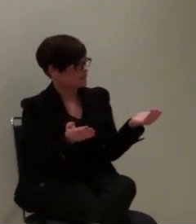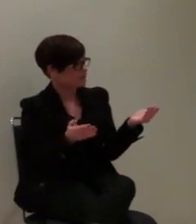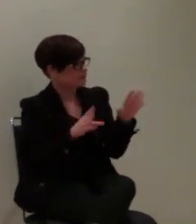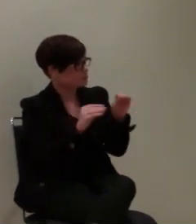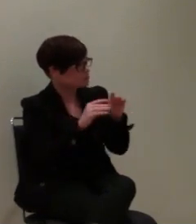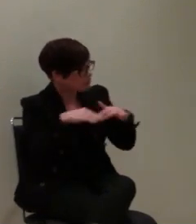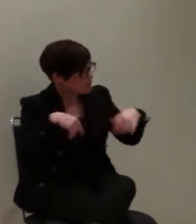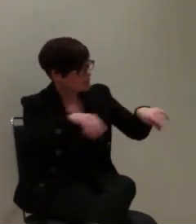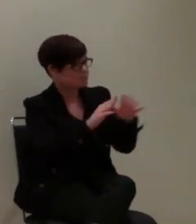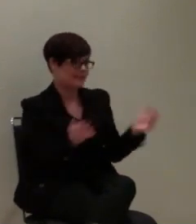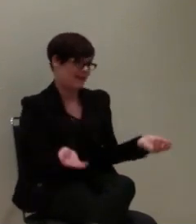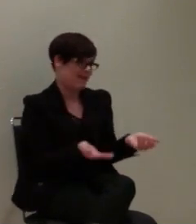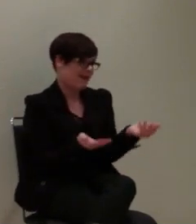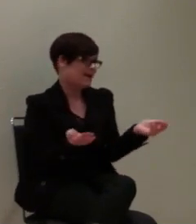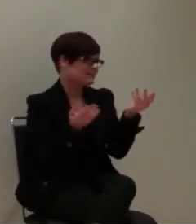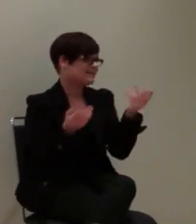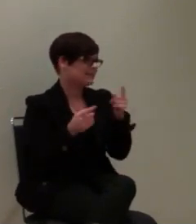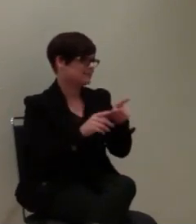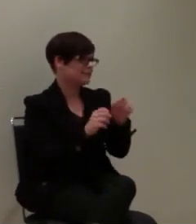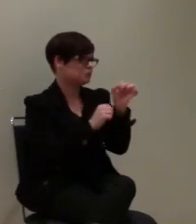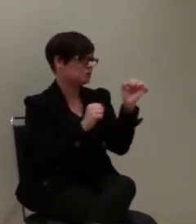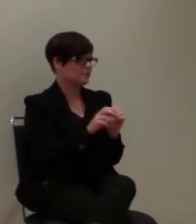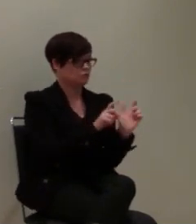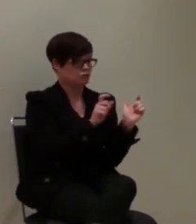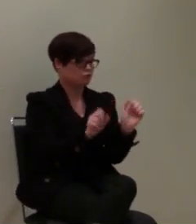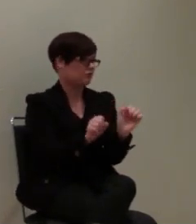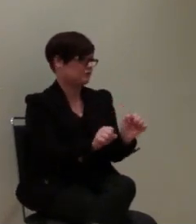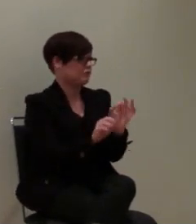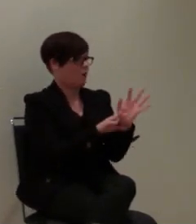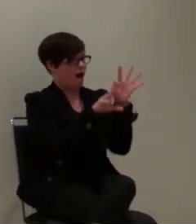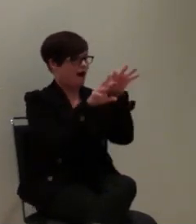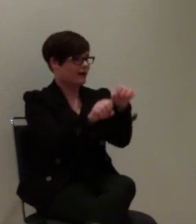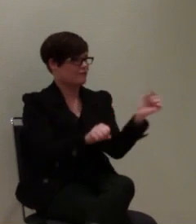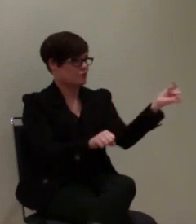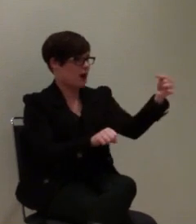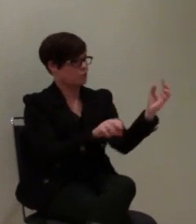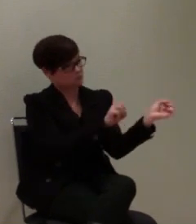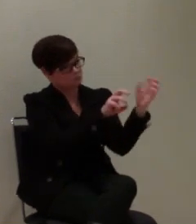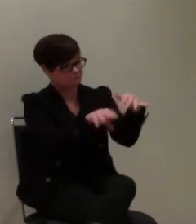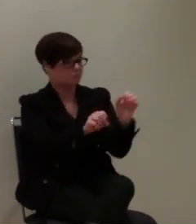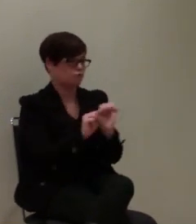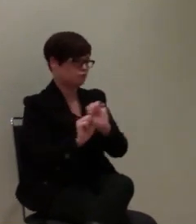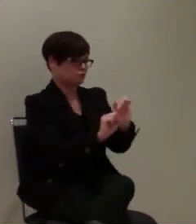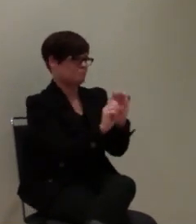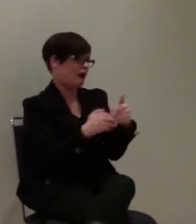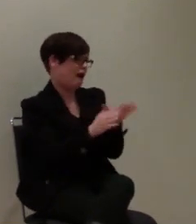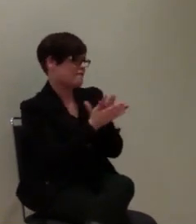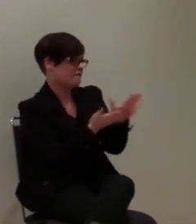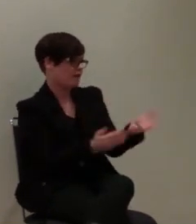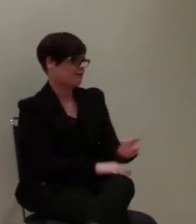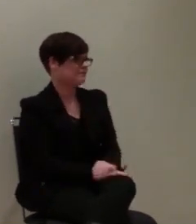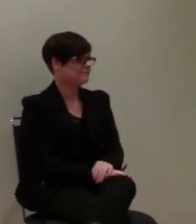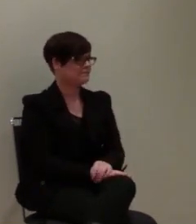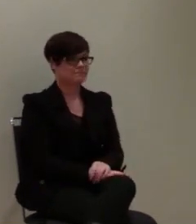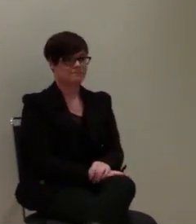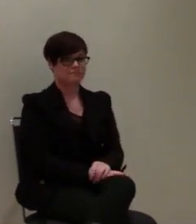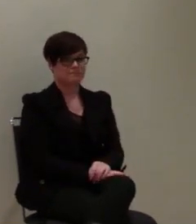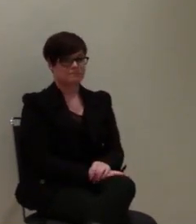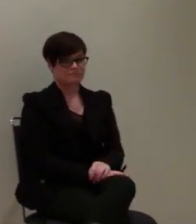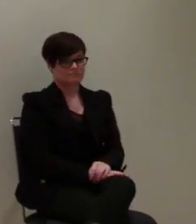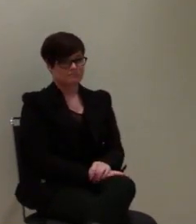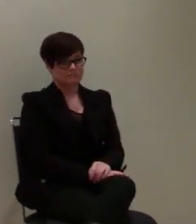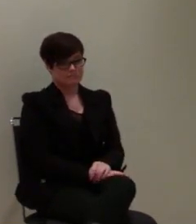es letztendlich ein bisschen leichter, diese Systeme vor Angriffen von außen eben auch zu schützen. Und ja,